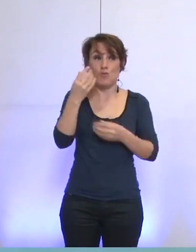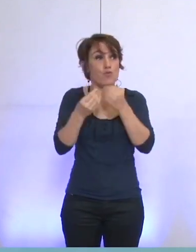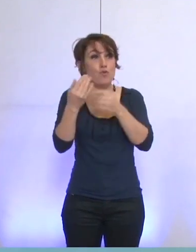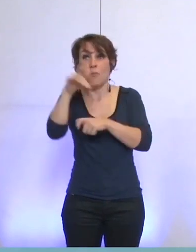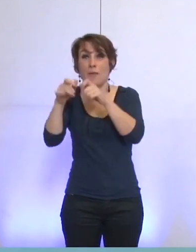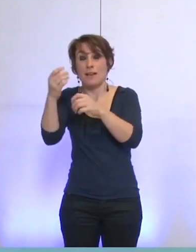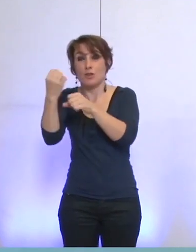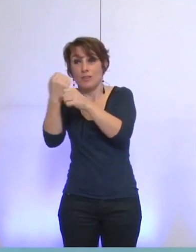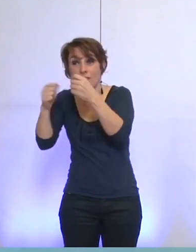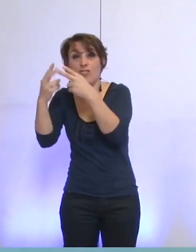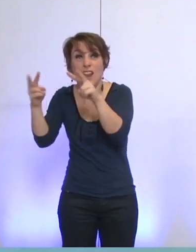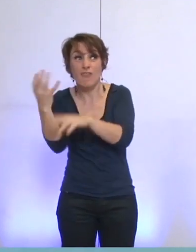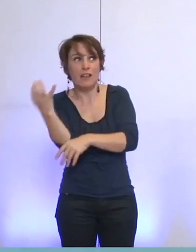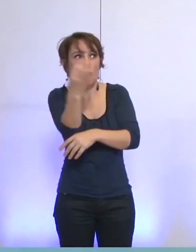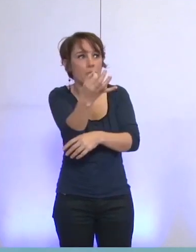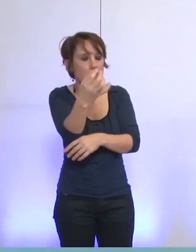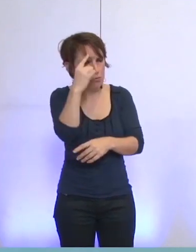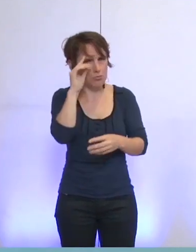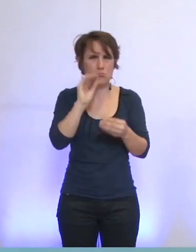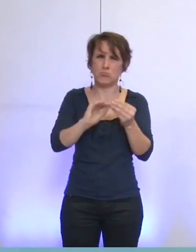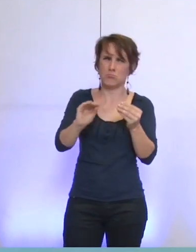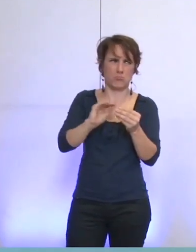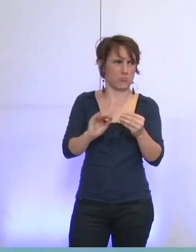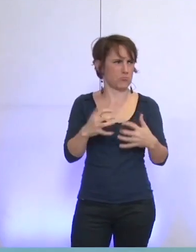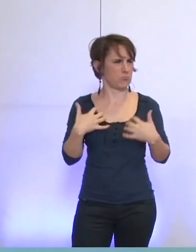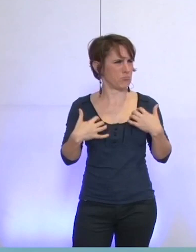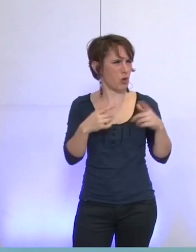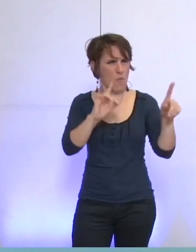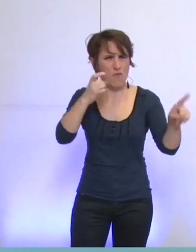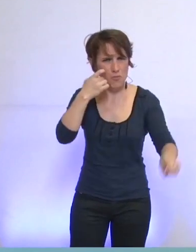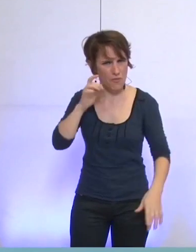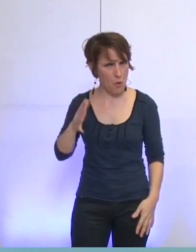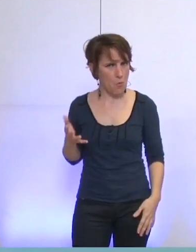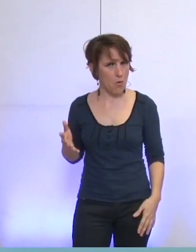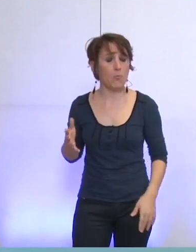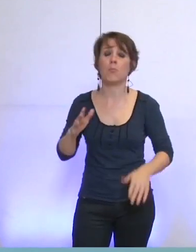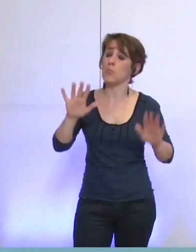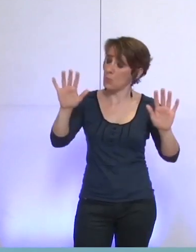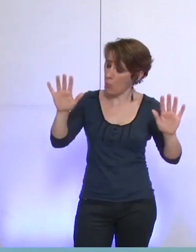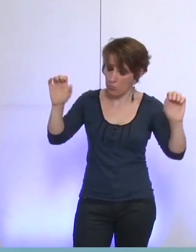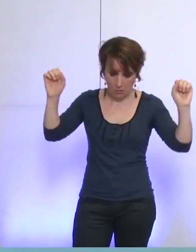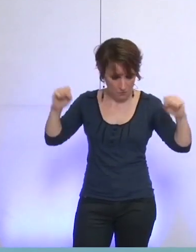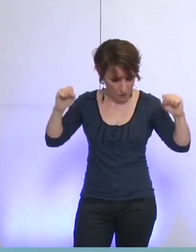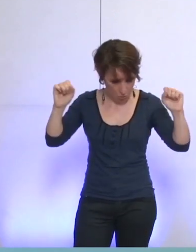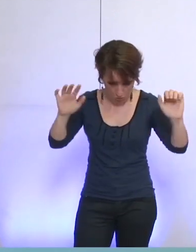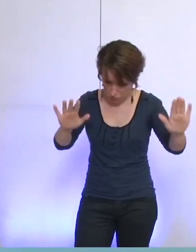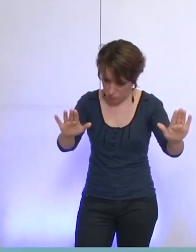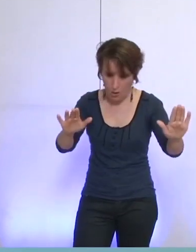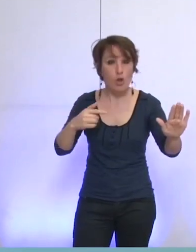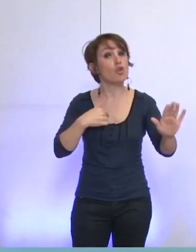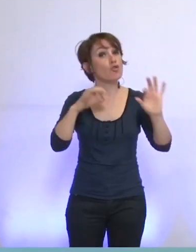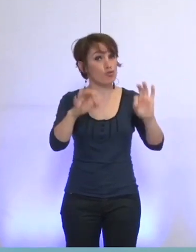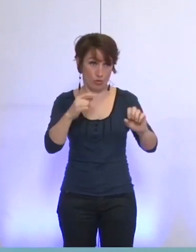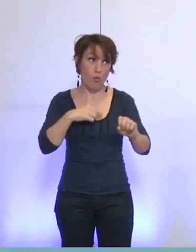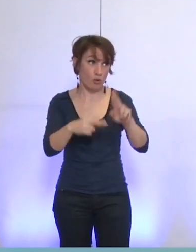Donc, on peut s'étonner que cette information soit là, mais, soit, je peux effectivement confirmer